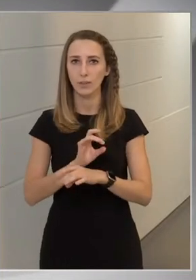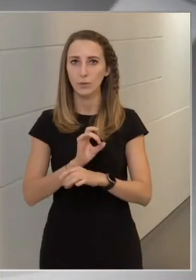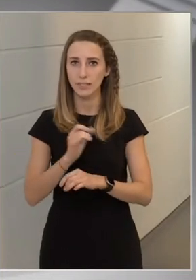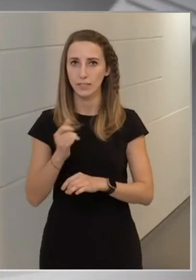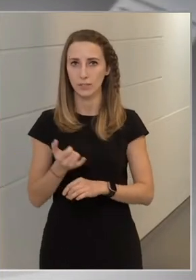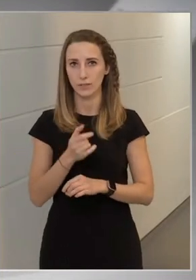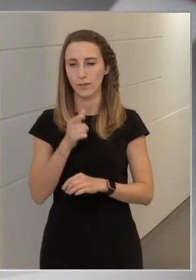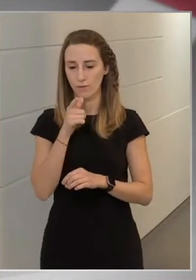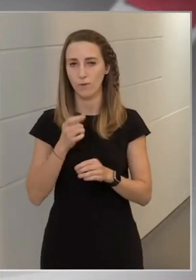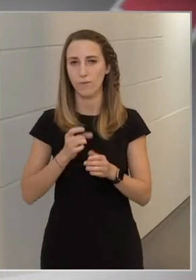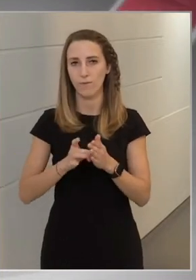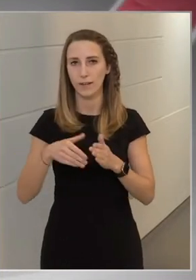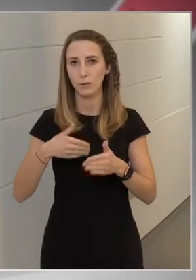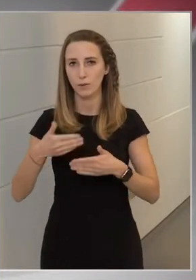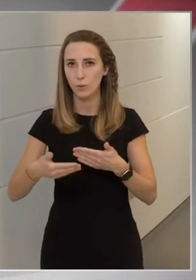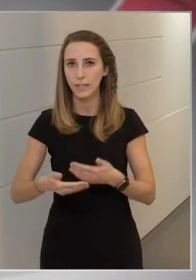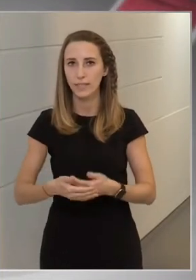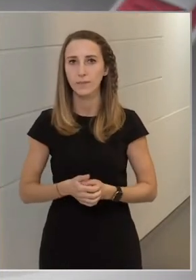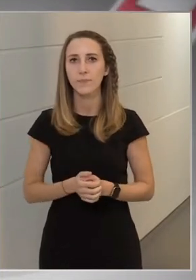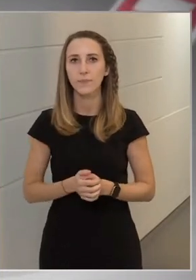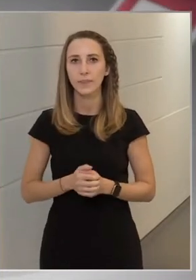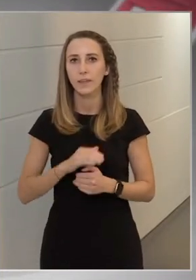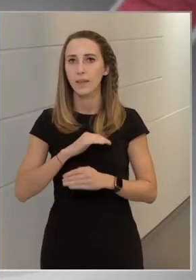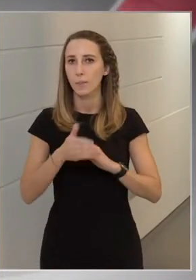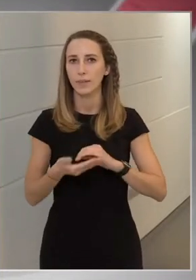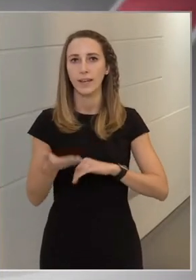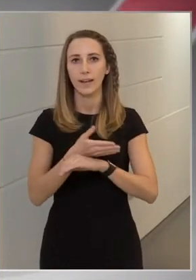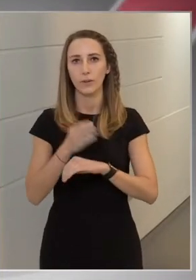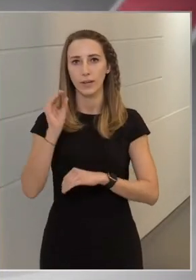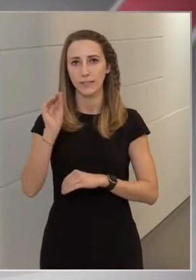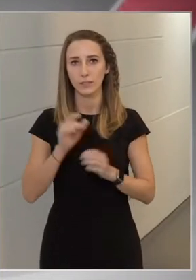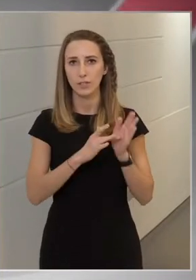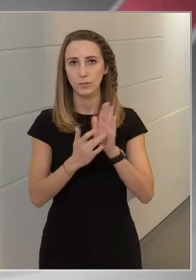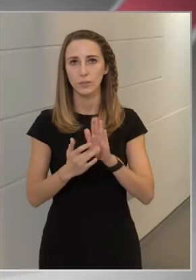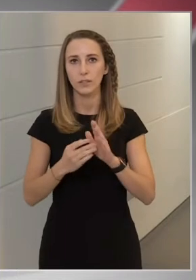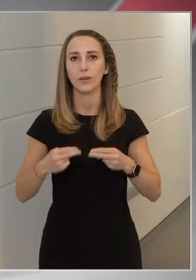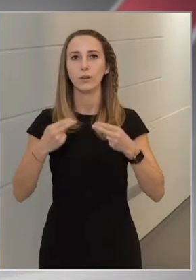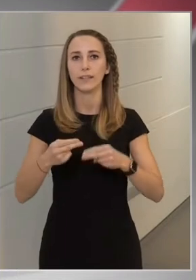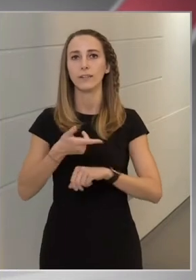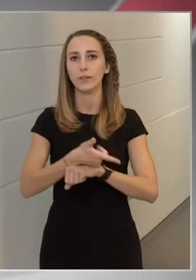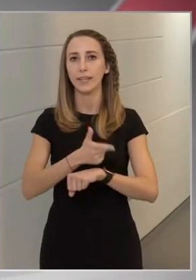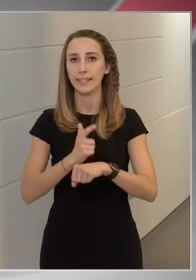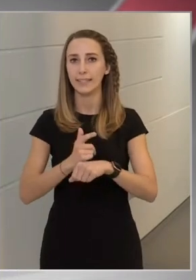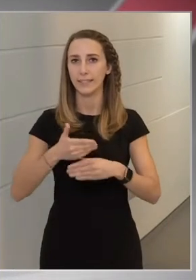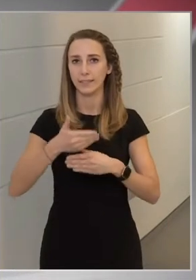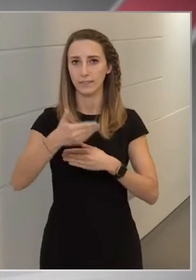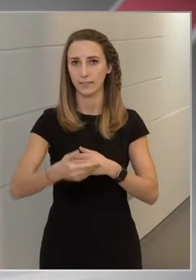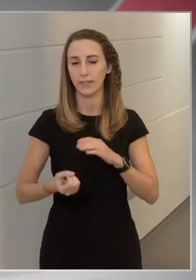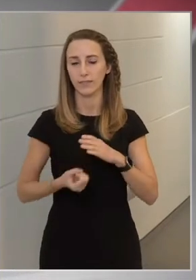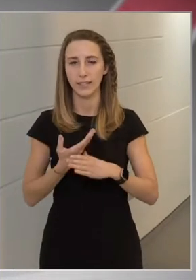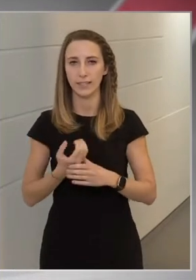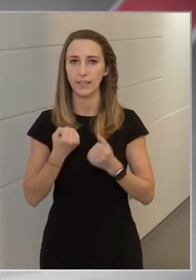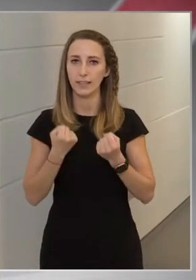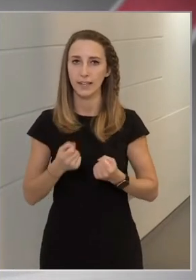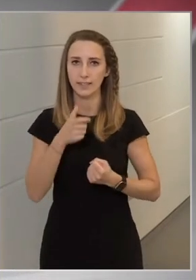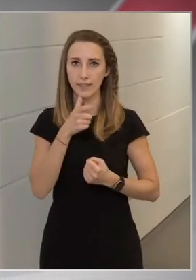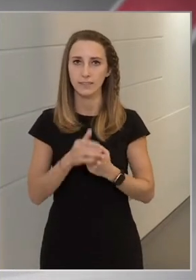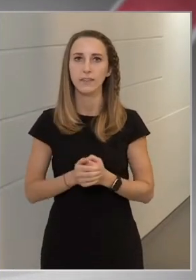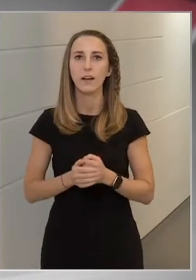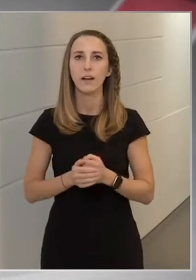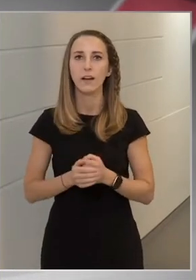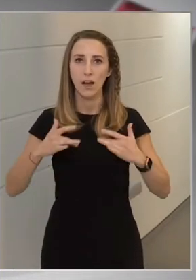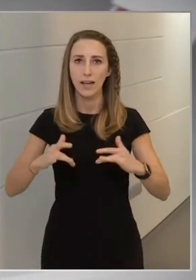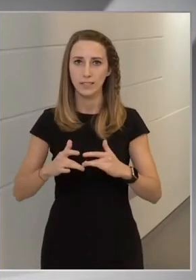el fog gyorsulni, és minden előrejelzés azt mutatja, hogy a következő két hét kifejezetten nehéz lesz. Ebben a